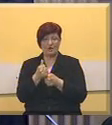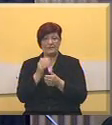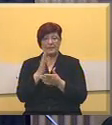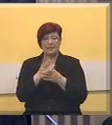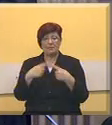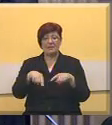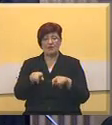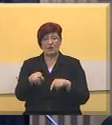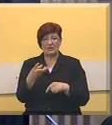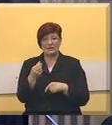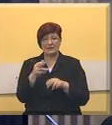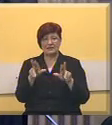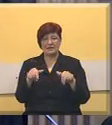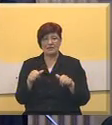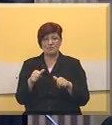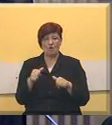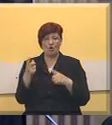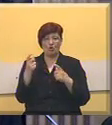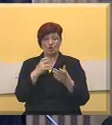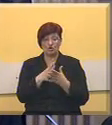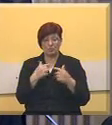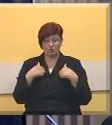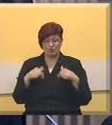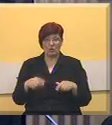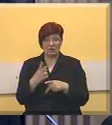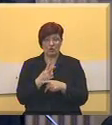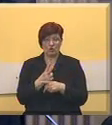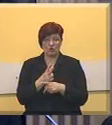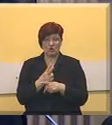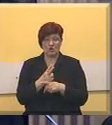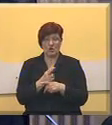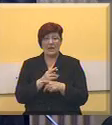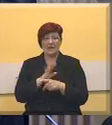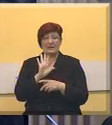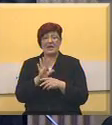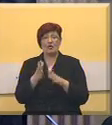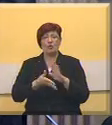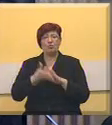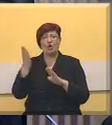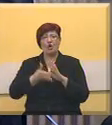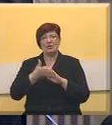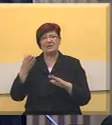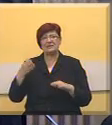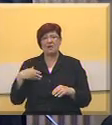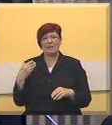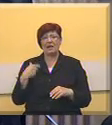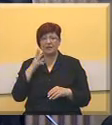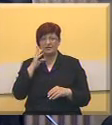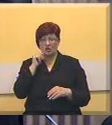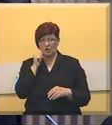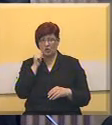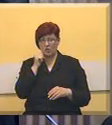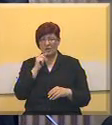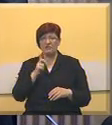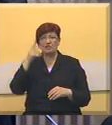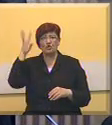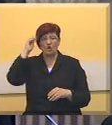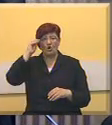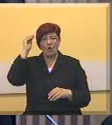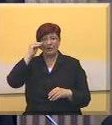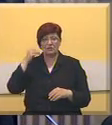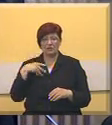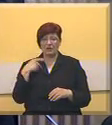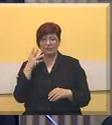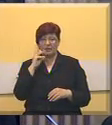deo tih sredstava bi mogao doći baš u našu zemlju. Također odlazak mladih istraživača i uopšte visoko obrazovanih mladih